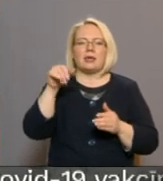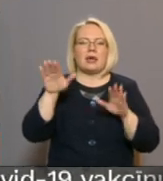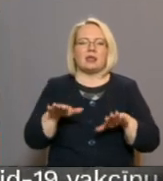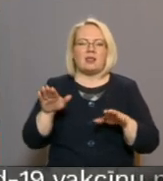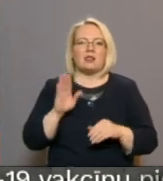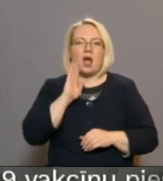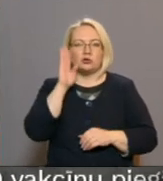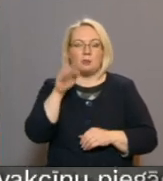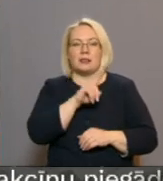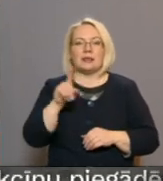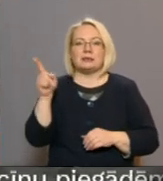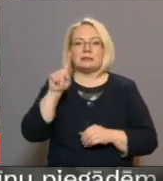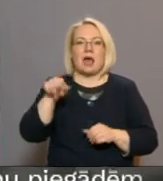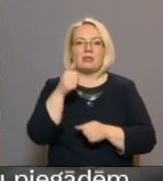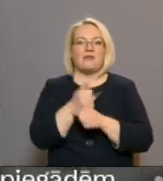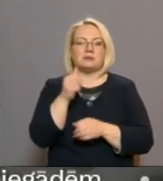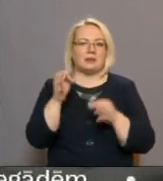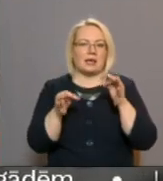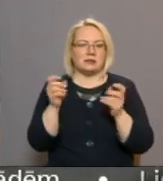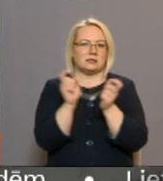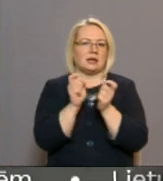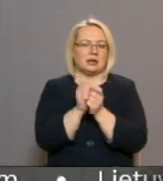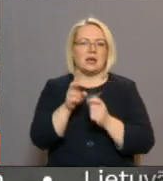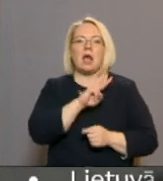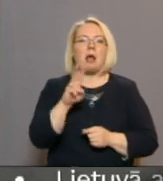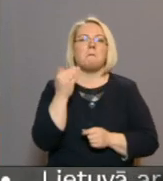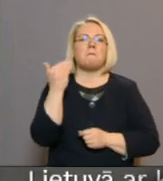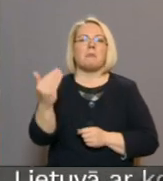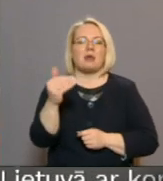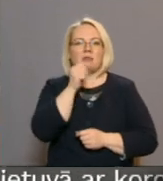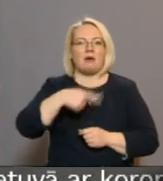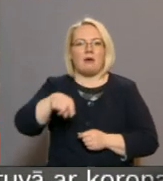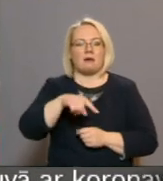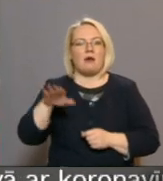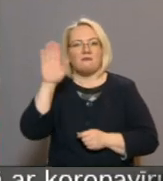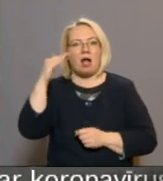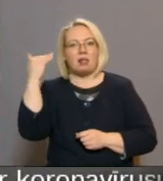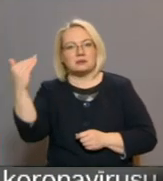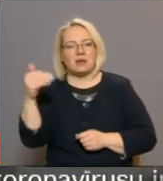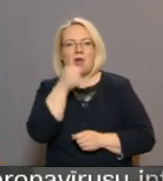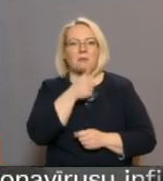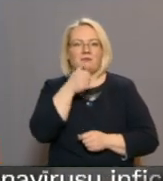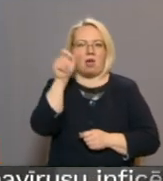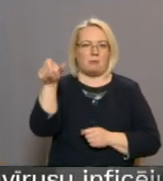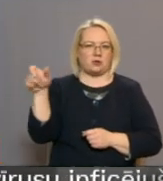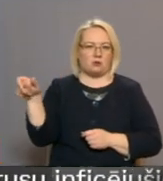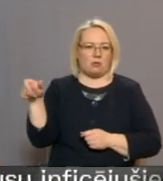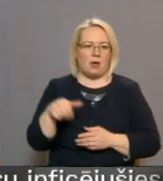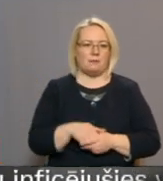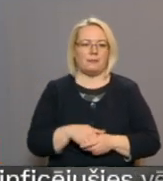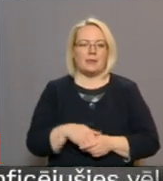Līdz atversmes tiesais šobrīd nonāca strīs, kam tad īsti tie piedarība valstī vai privātpersonām. Mēs dzīvām tā šo